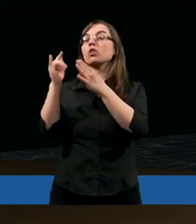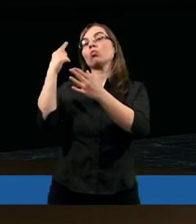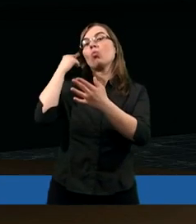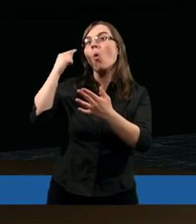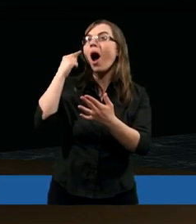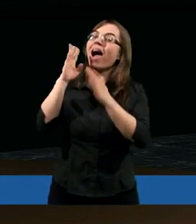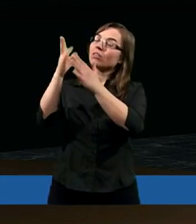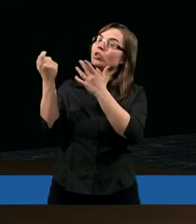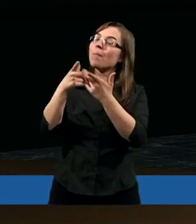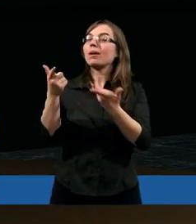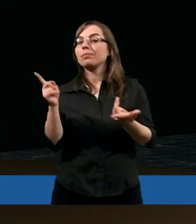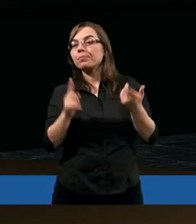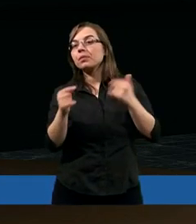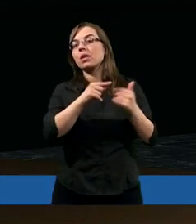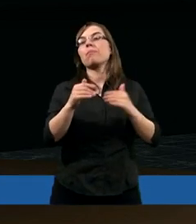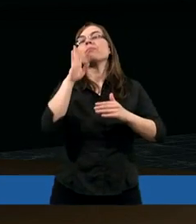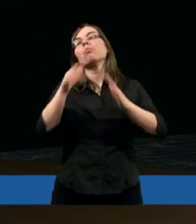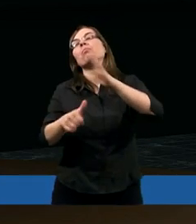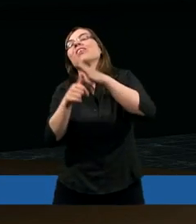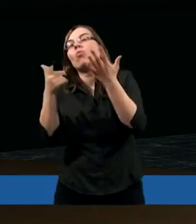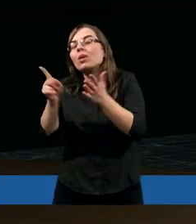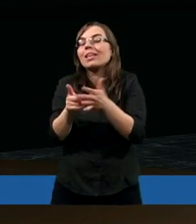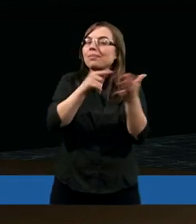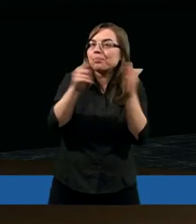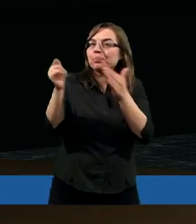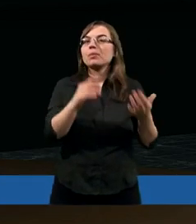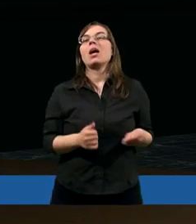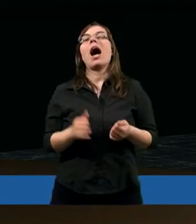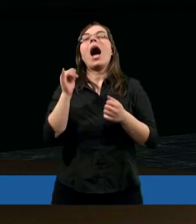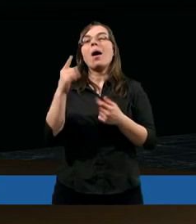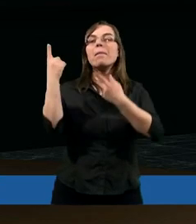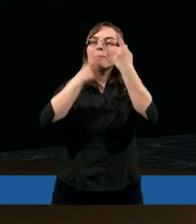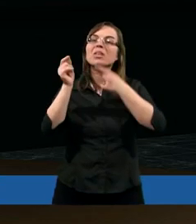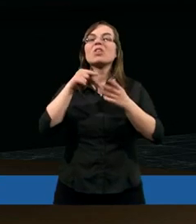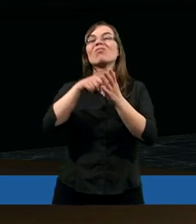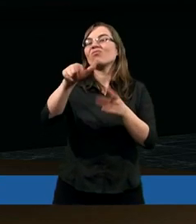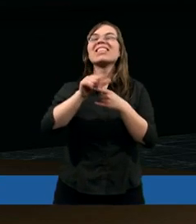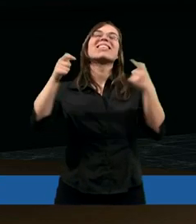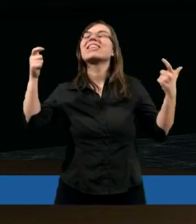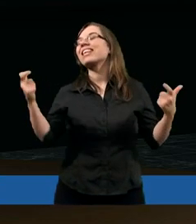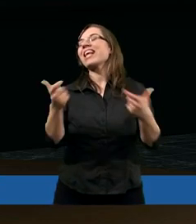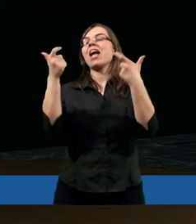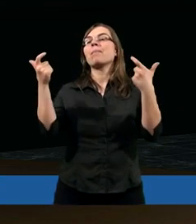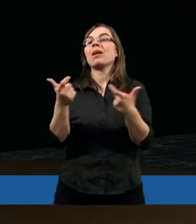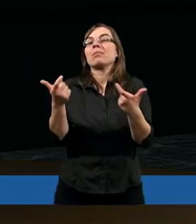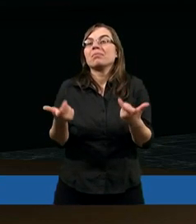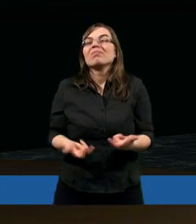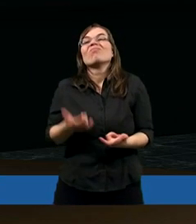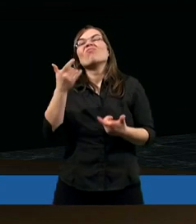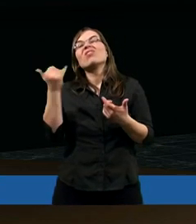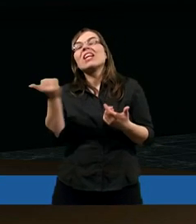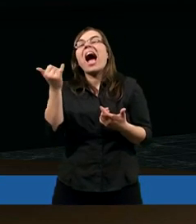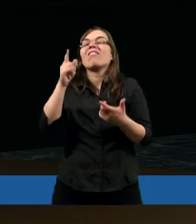słucha, nie? Czeka się, aż wypowie się ten przywódca. No, myślę, że to jest niebezpieczne. Łatwo jest